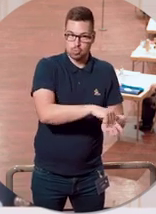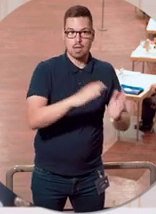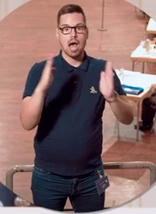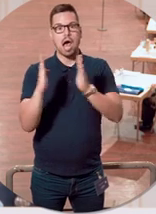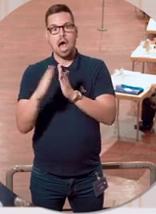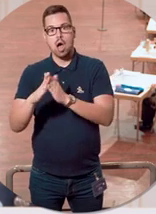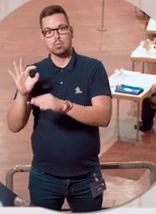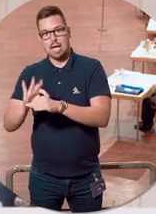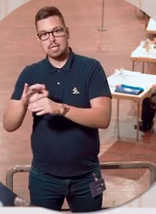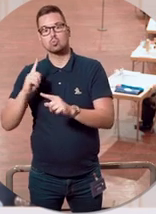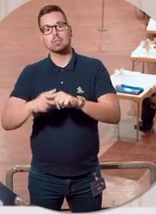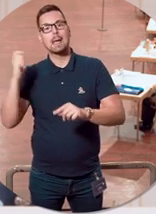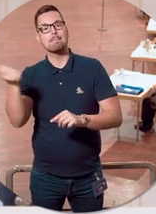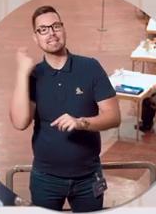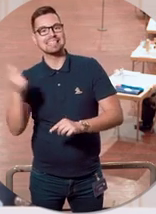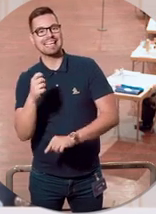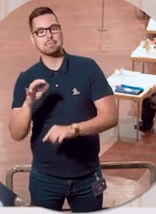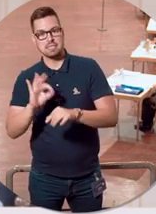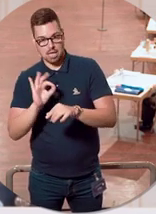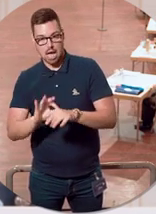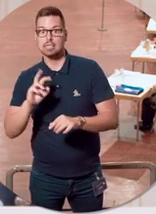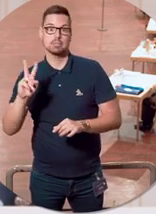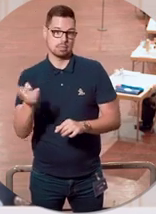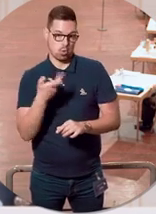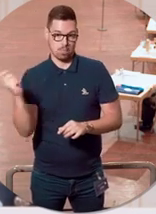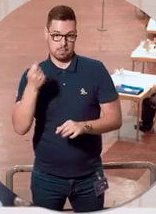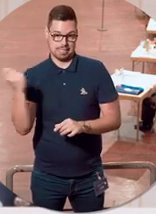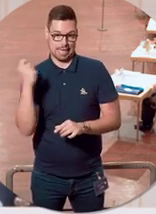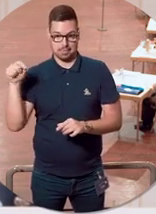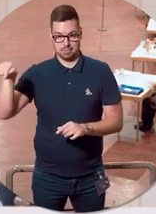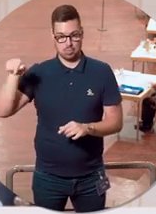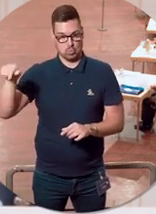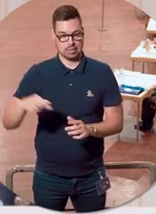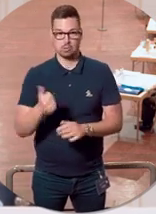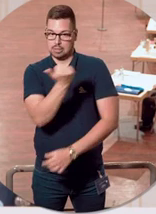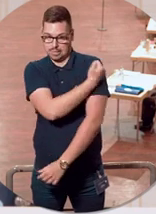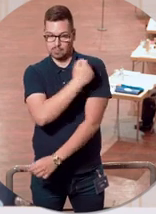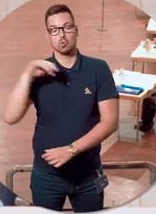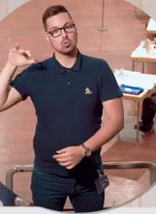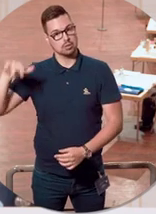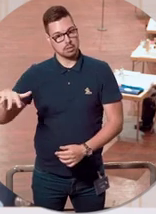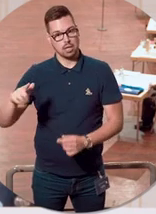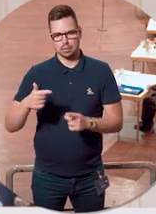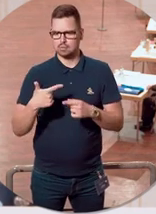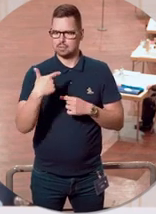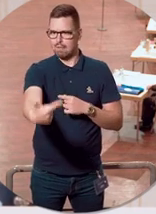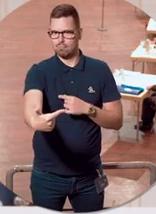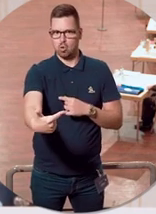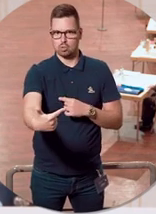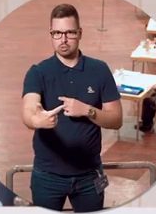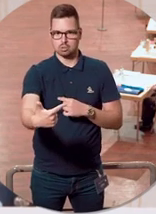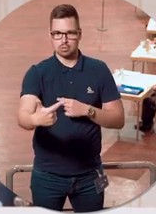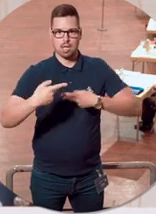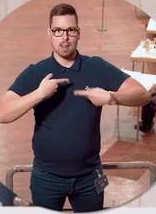Betriebsärzte, Betriebsärztinnen und Betriebsärzte in Betrieben statt. Für diese und die kommenden beiden Wochen bestehen